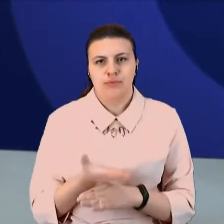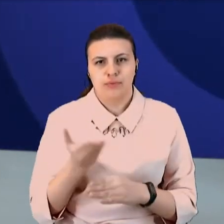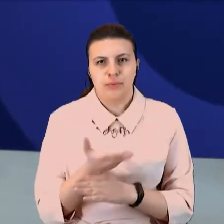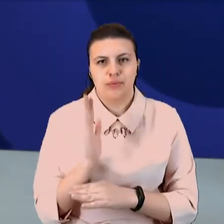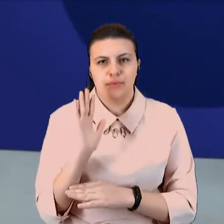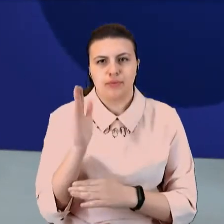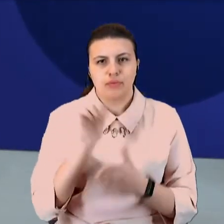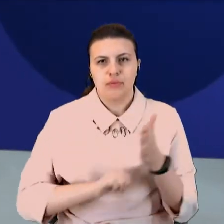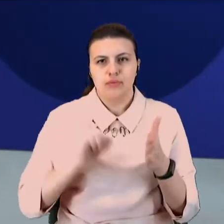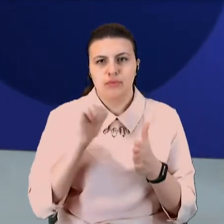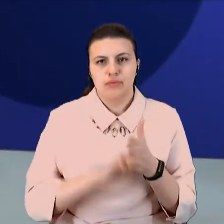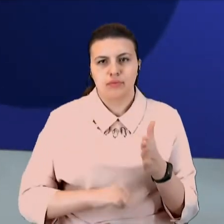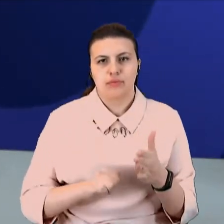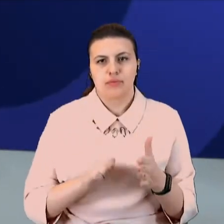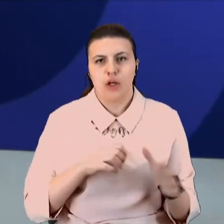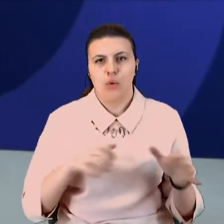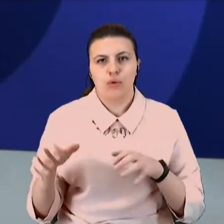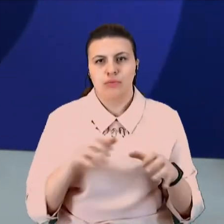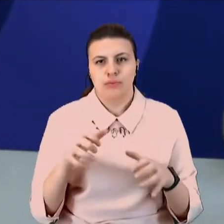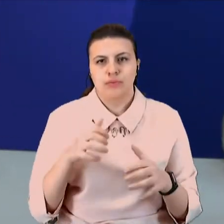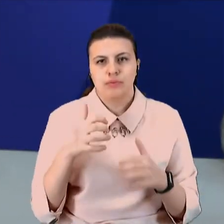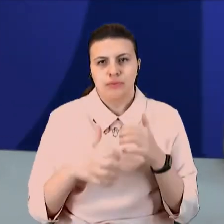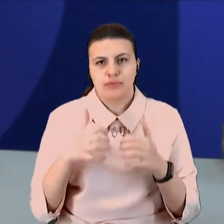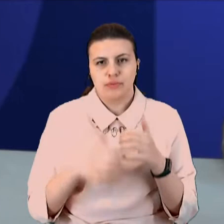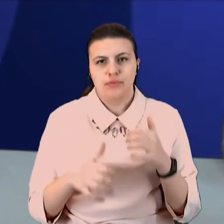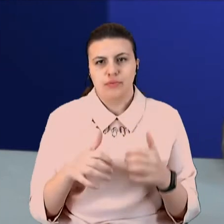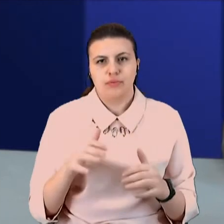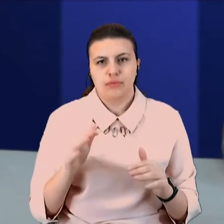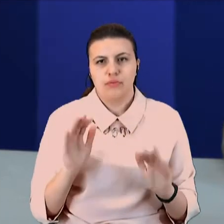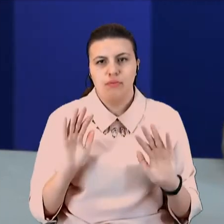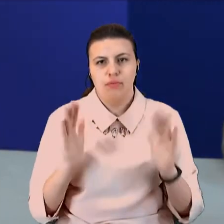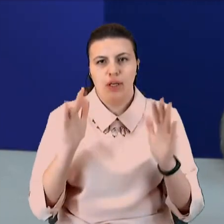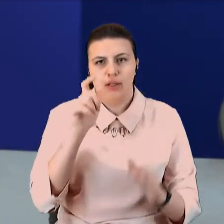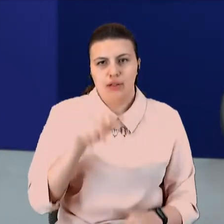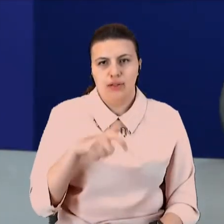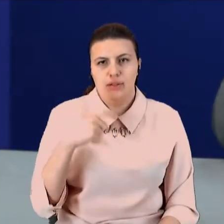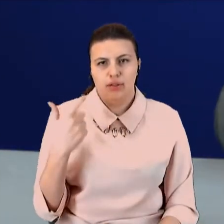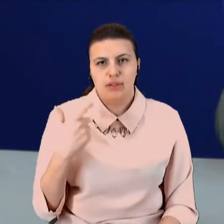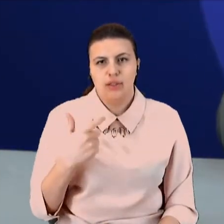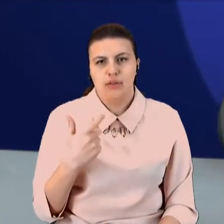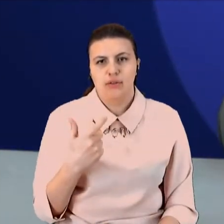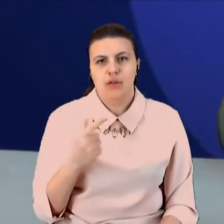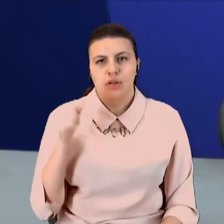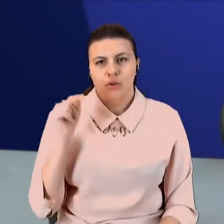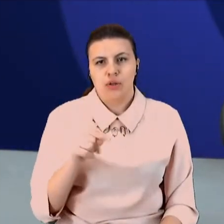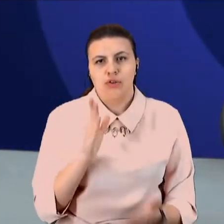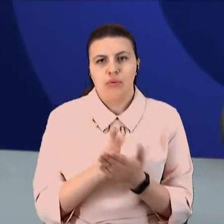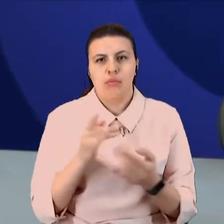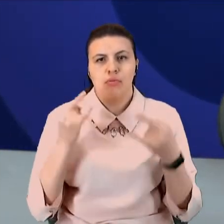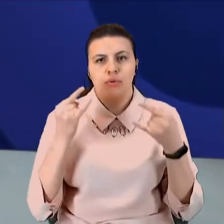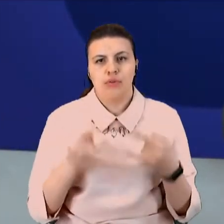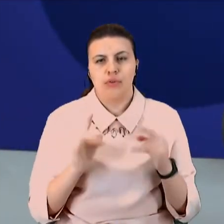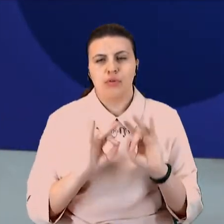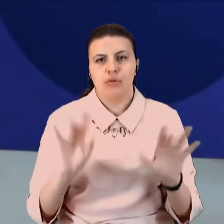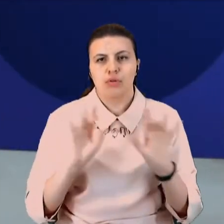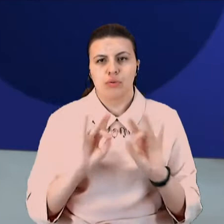лісників. Тоді Віктор Стороженко, голова Донецького обласного лісомисливського господарства у нашому прямому ефірі розповів, що